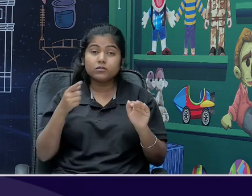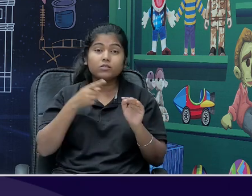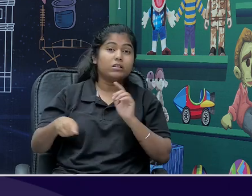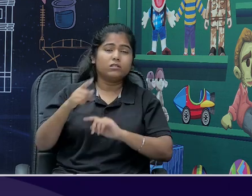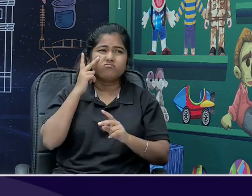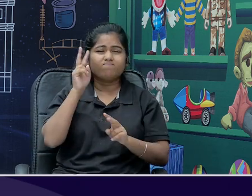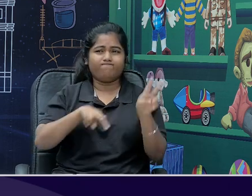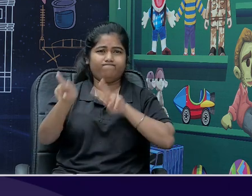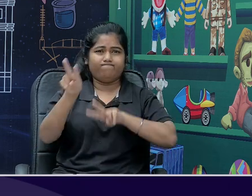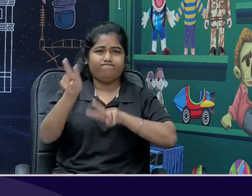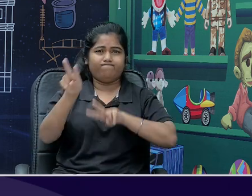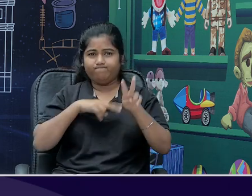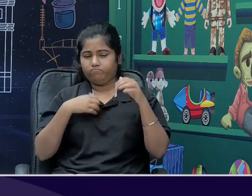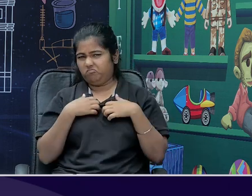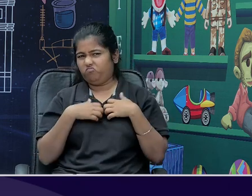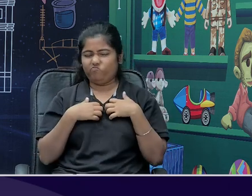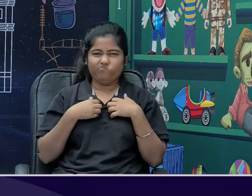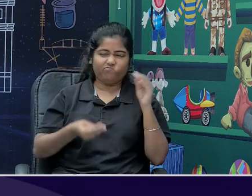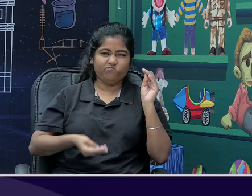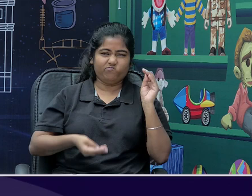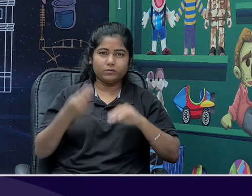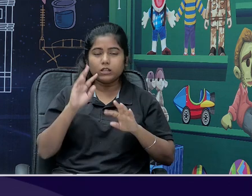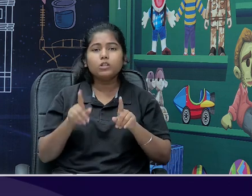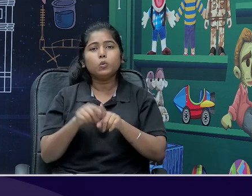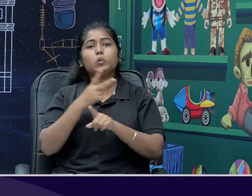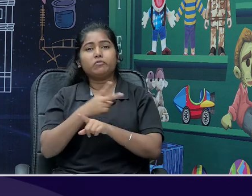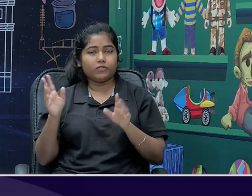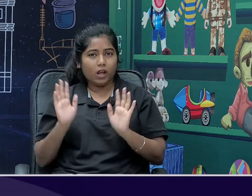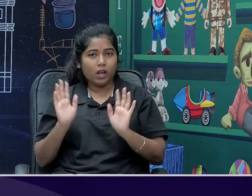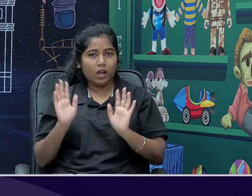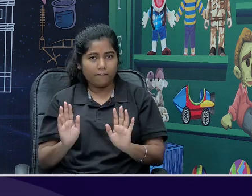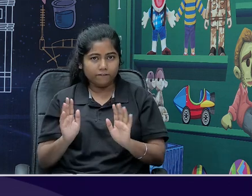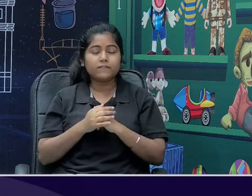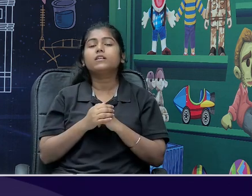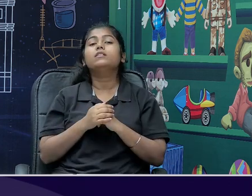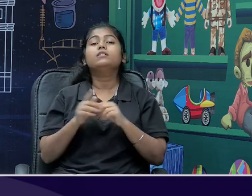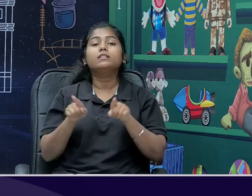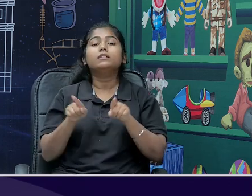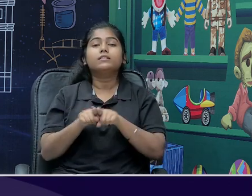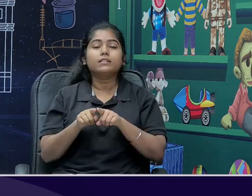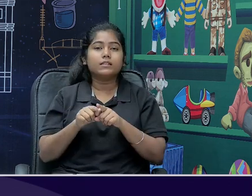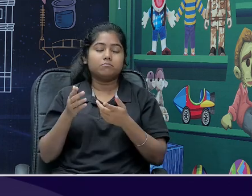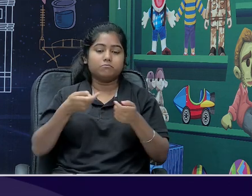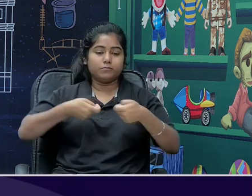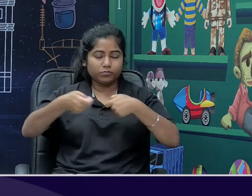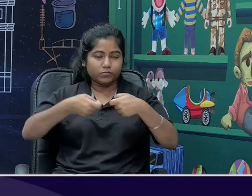काफी podcast हैं, जहां discussions होते हैं, newspaper में हम देखते हैं, business news सुनते हैं, या everyday news